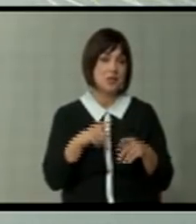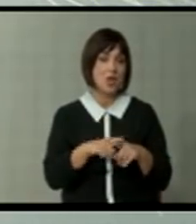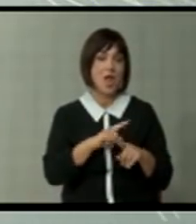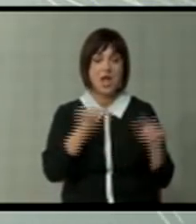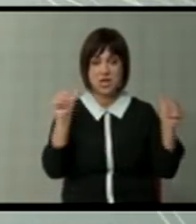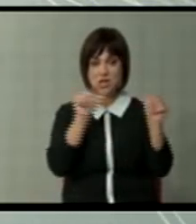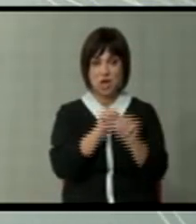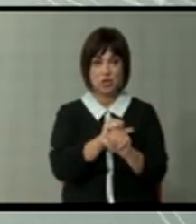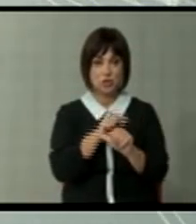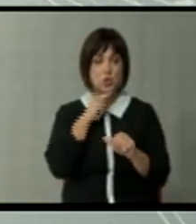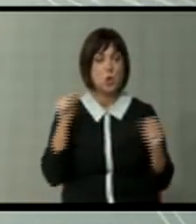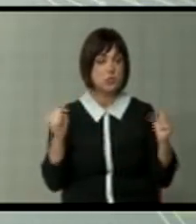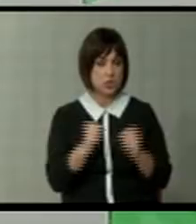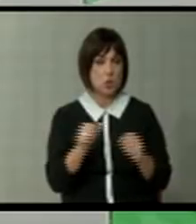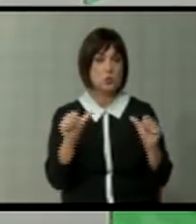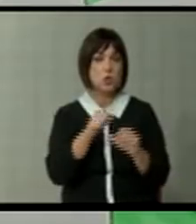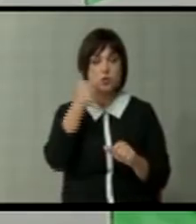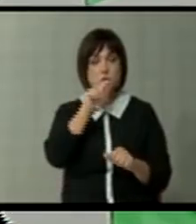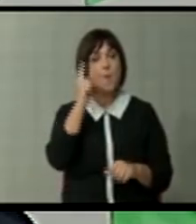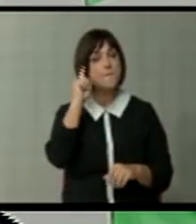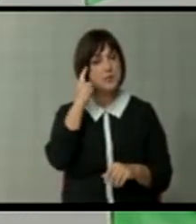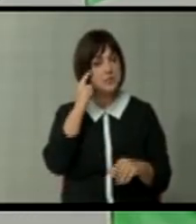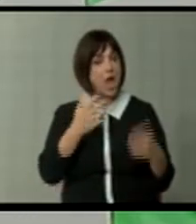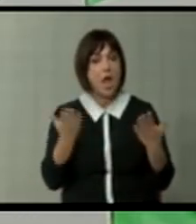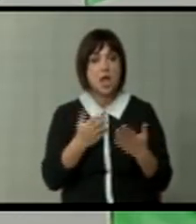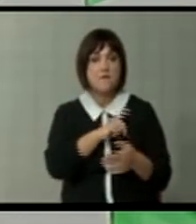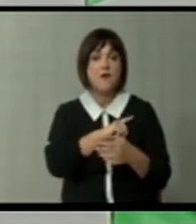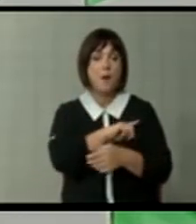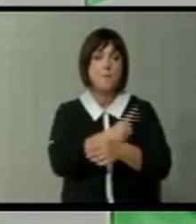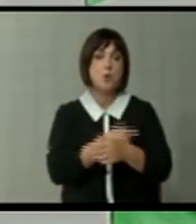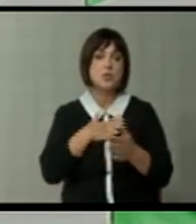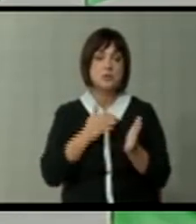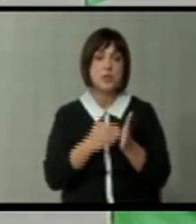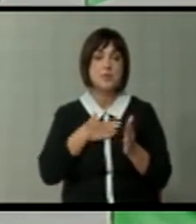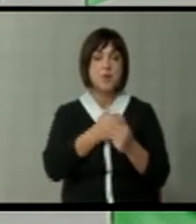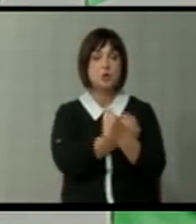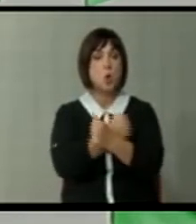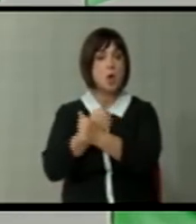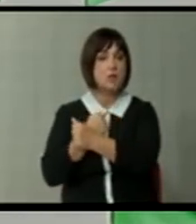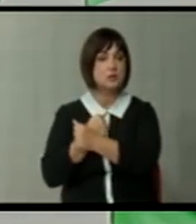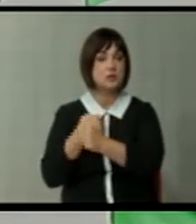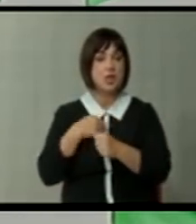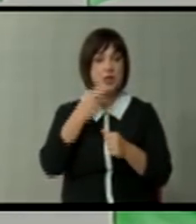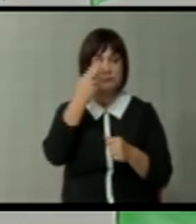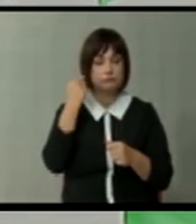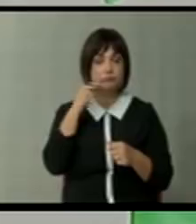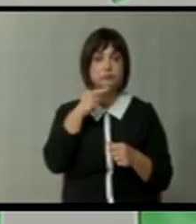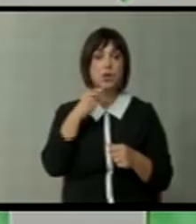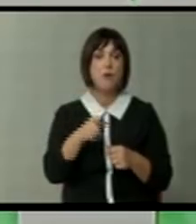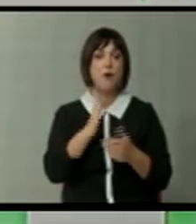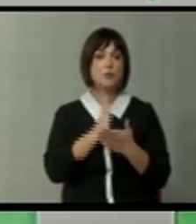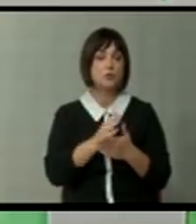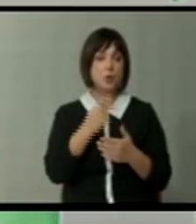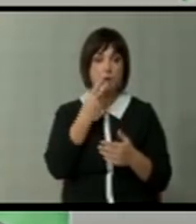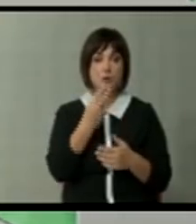Грешите, и тоа сериозно. Што мислите? Каква мок би требало да има зорен зајеп за да замежи пред она што веќе